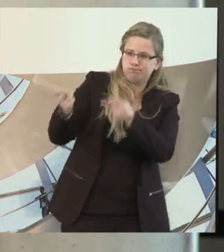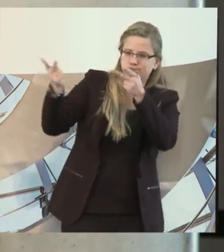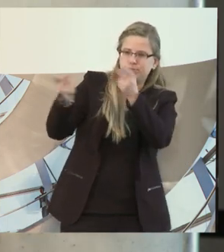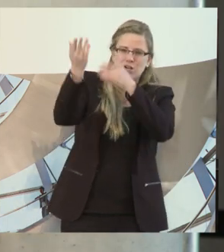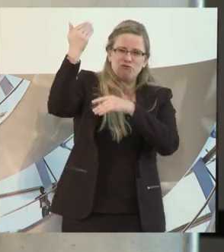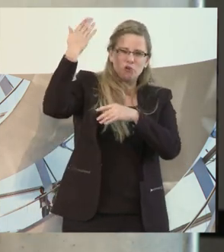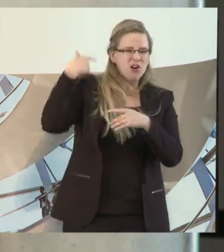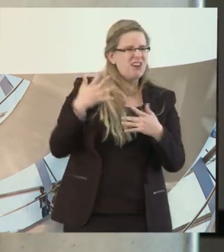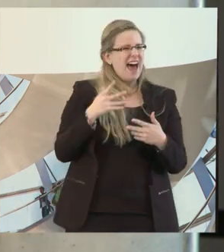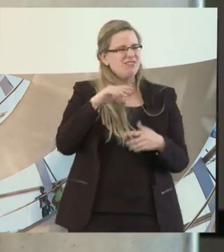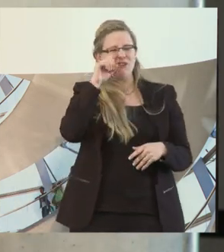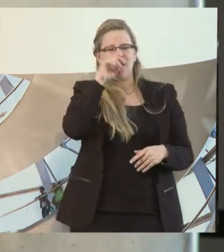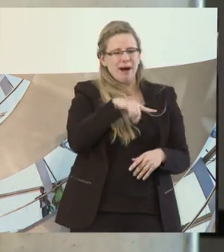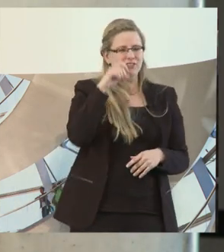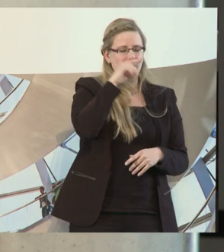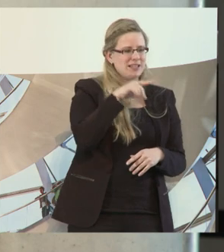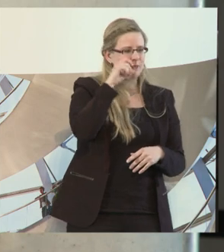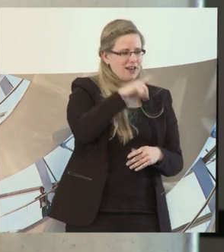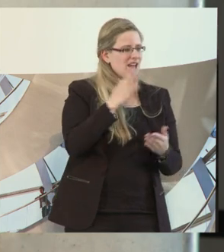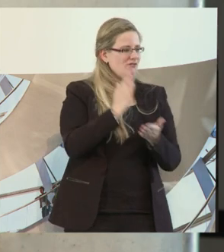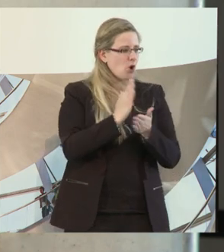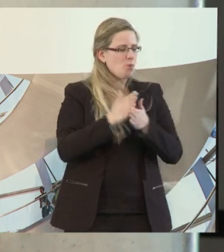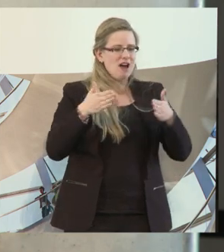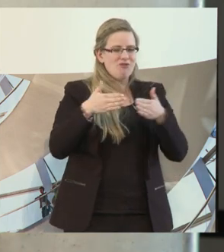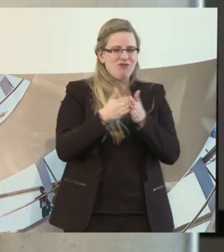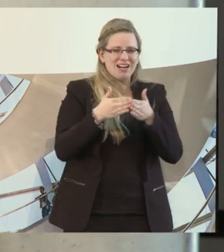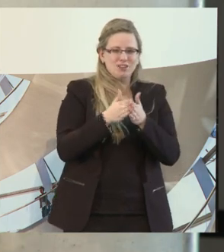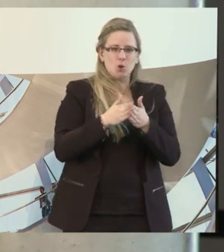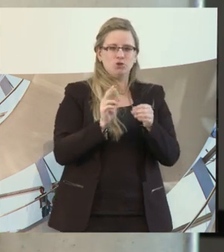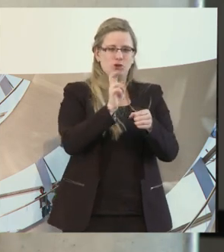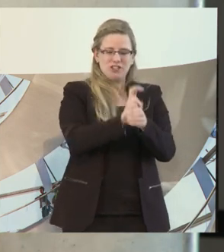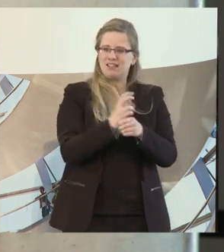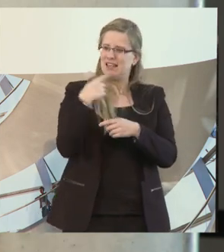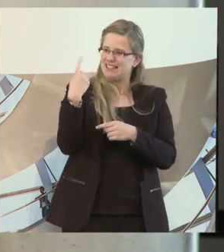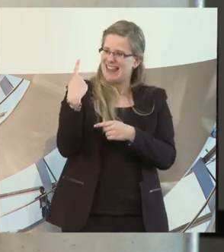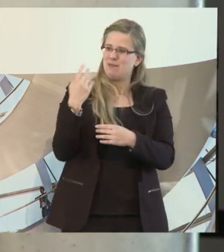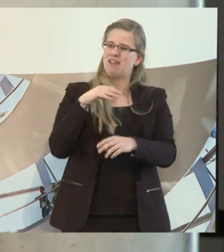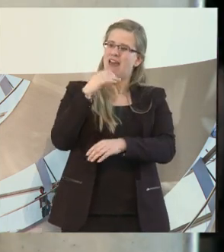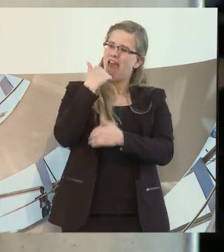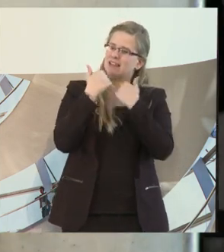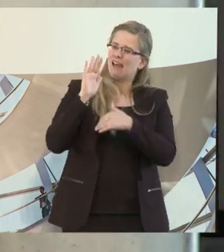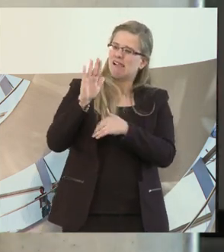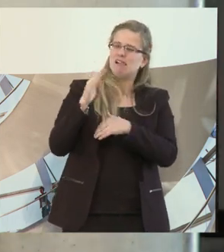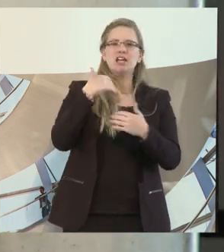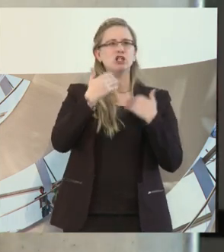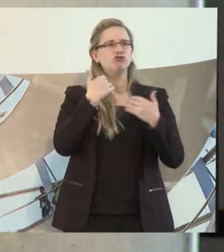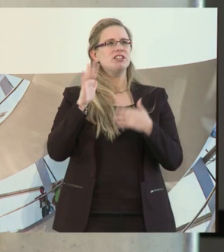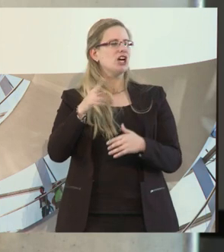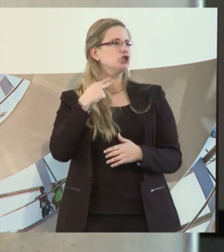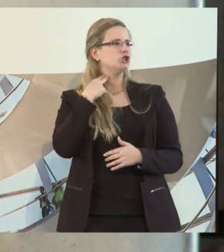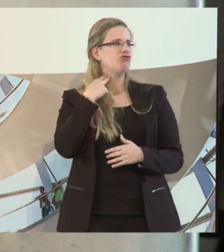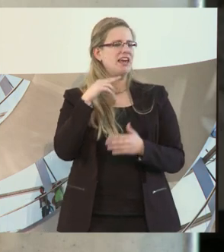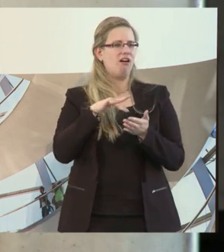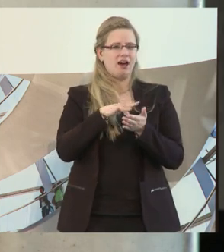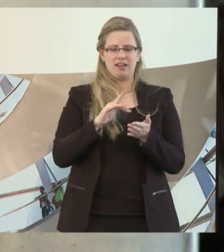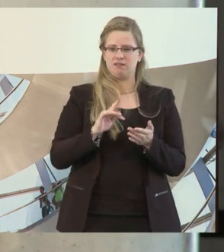was wir auch vielleicht versäumt haben. Weil wenn ein Fraktionsvorsitzender die Geschichte mit seiner Schwägerin erzählt und manche mögen ihm dann